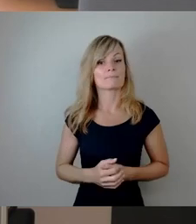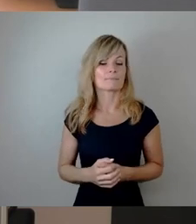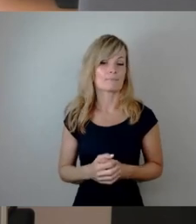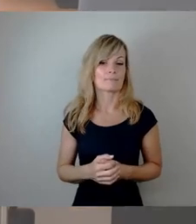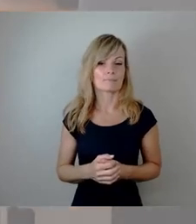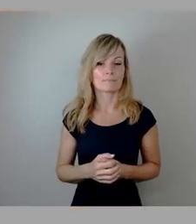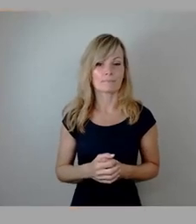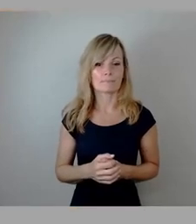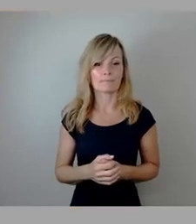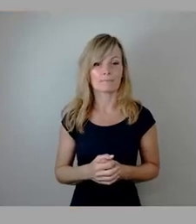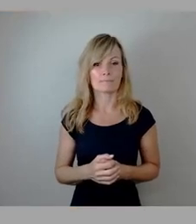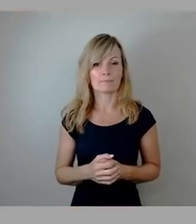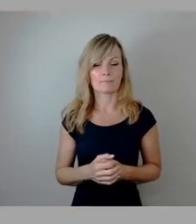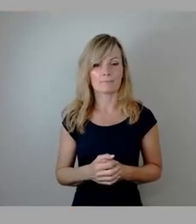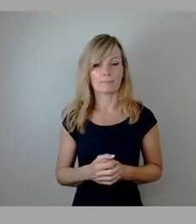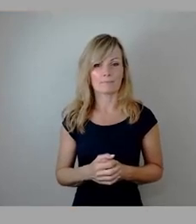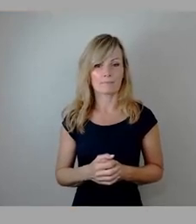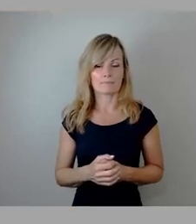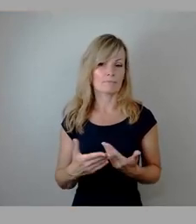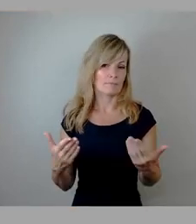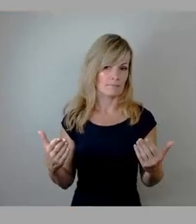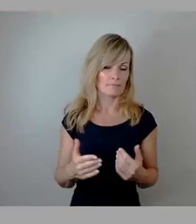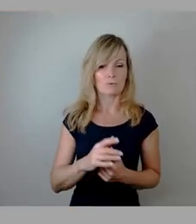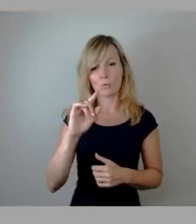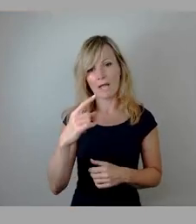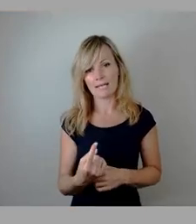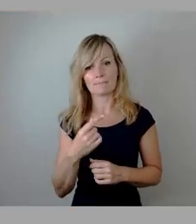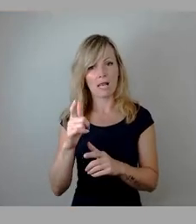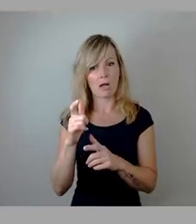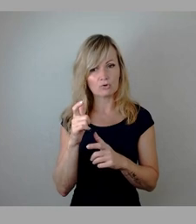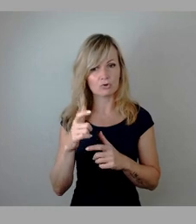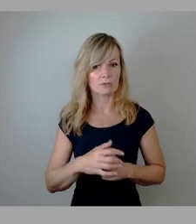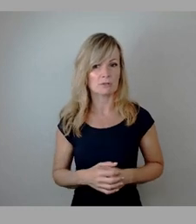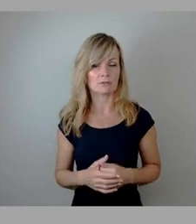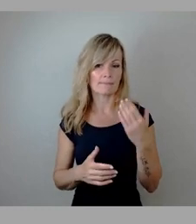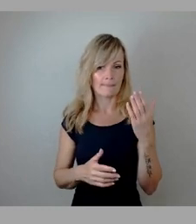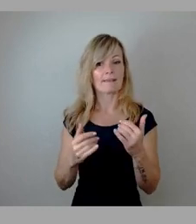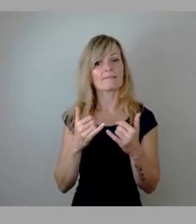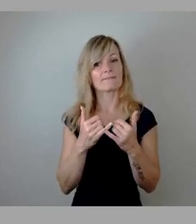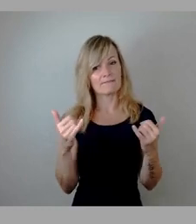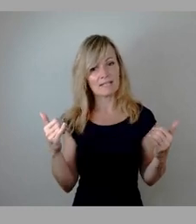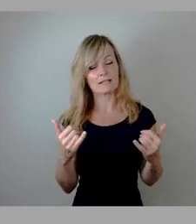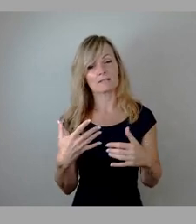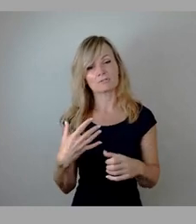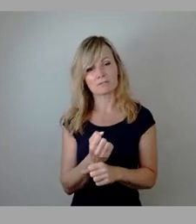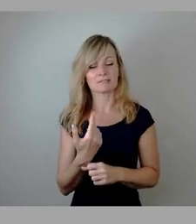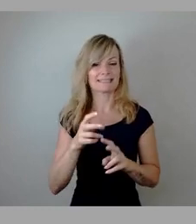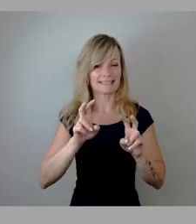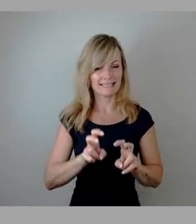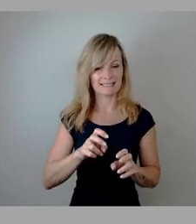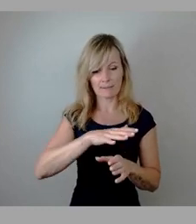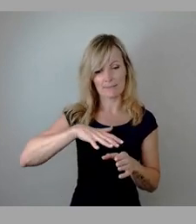zu sagen, noch einmal in den Ausschüssen, wie kommen wir zu den Sitzplätzen in den